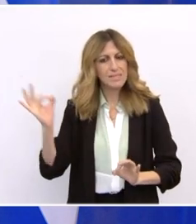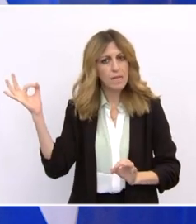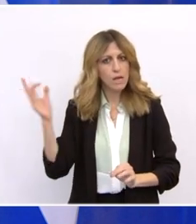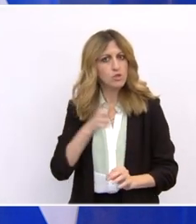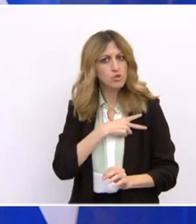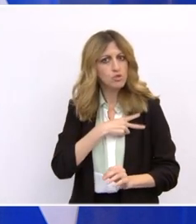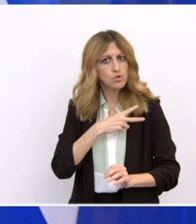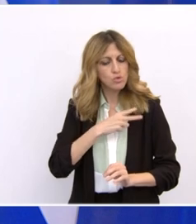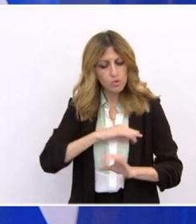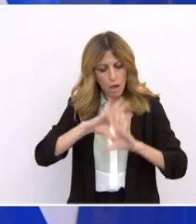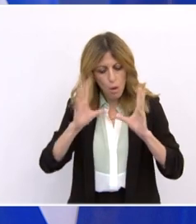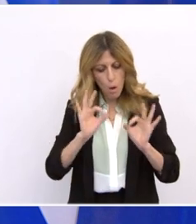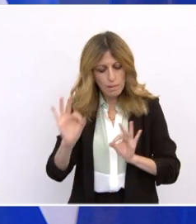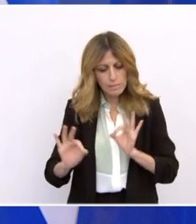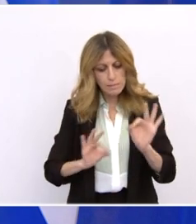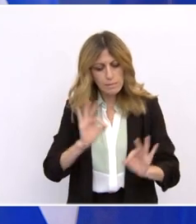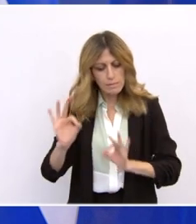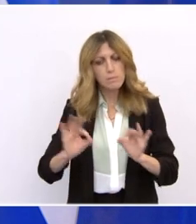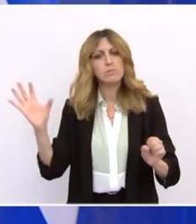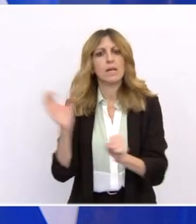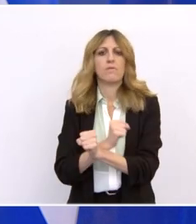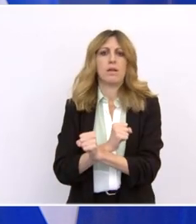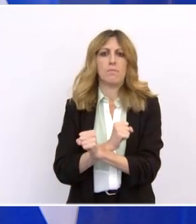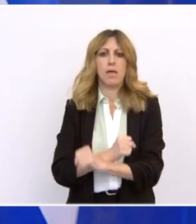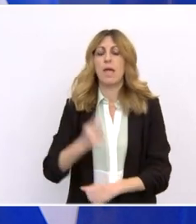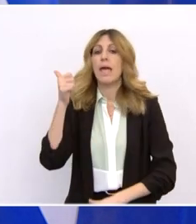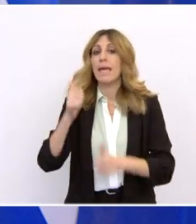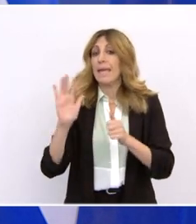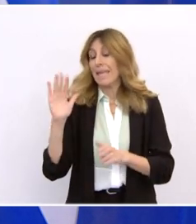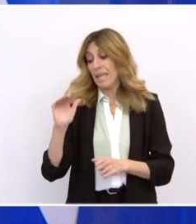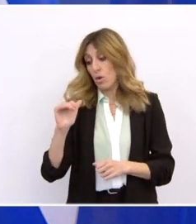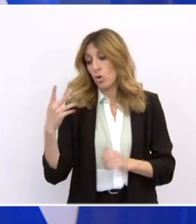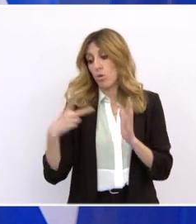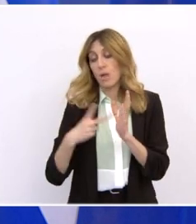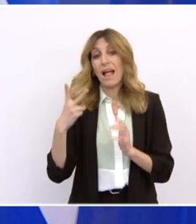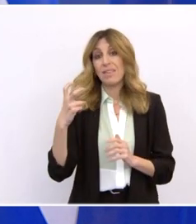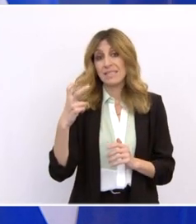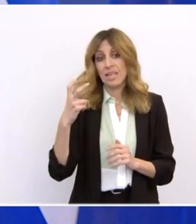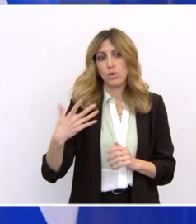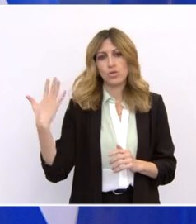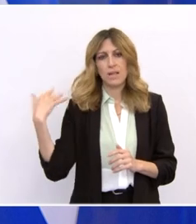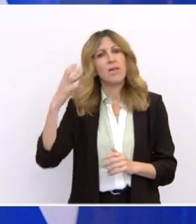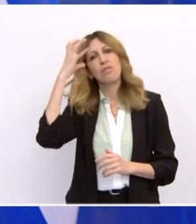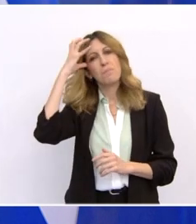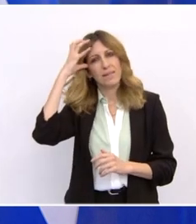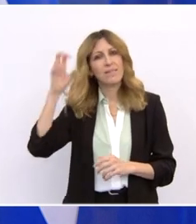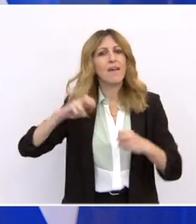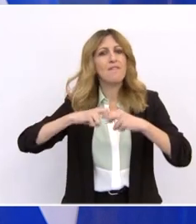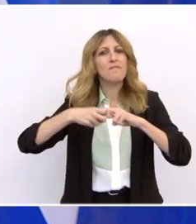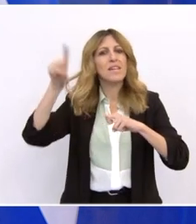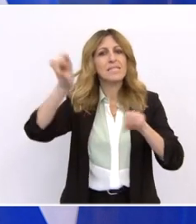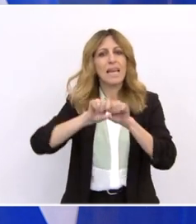Τον Ιούλιο του 2020 μετά από αυτήν την πενθύμερη συνοδοκορυφή στις Βεξέλλες